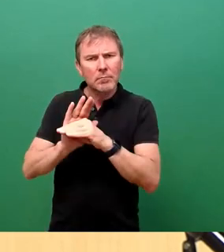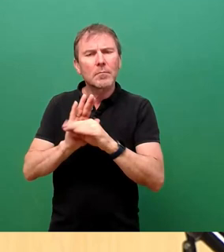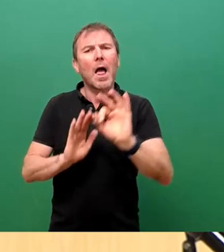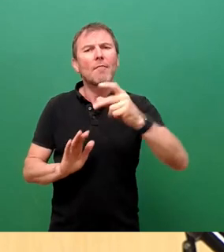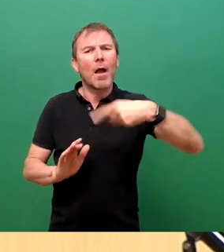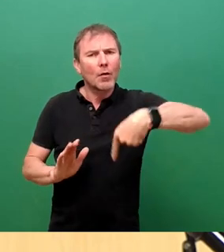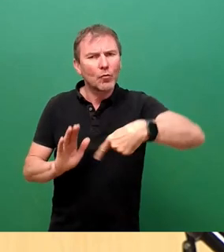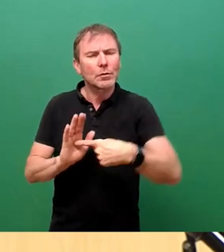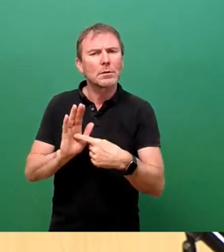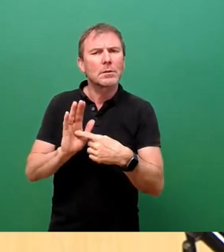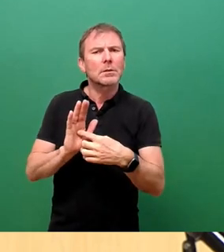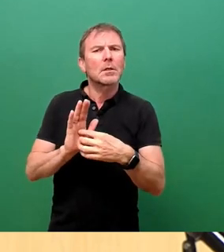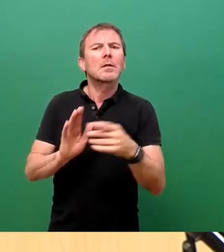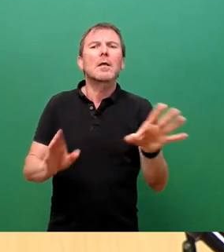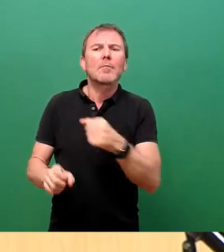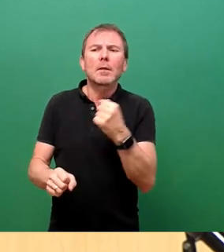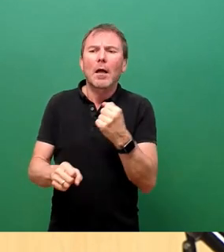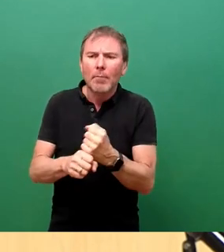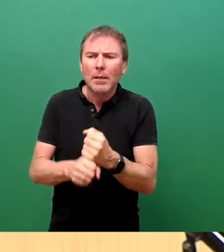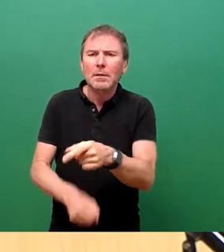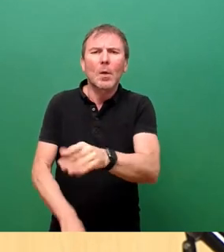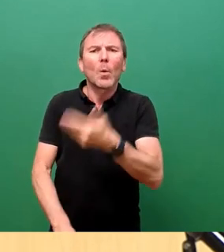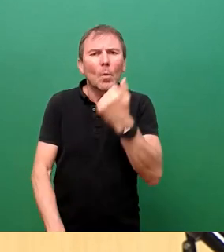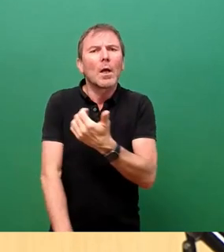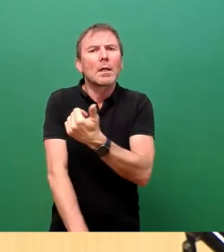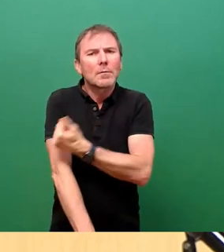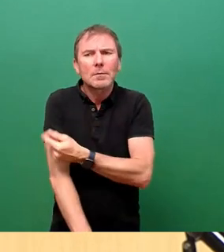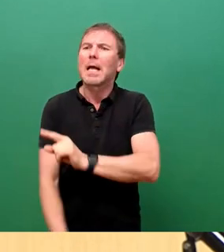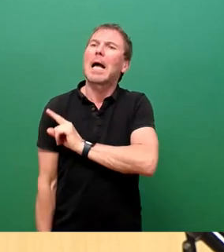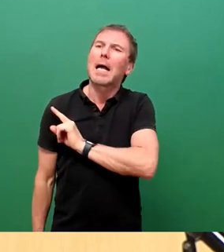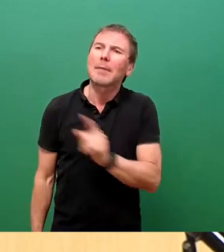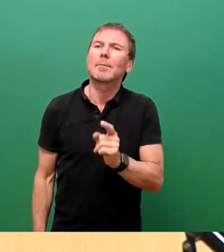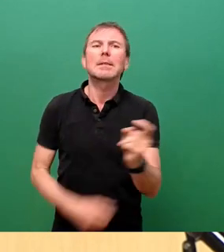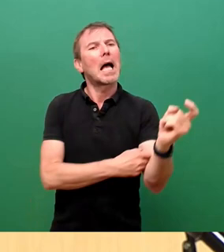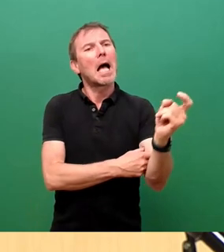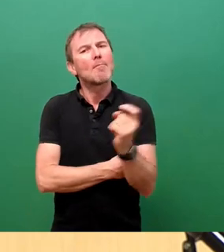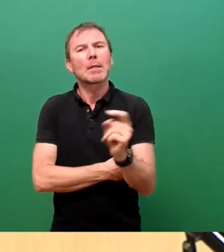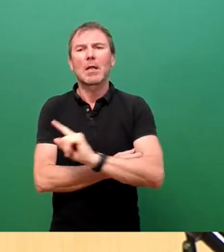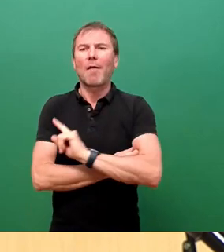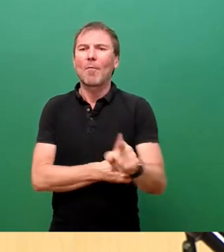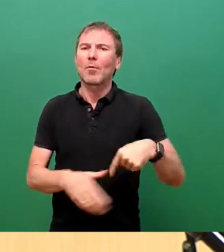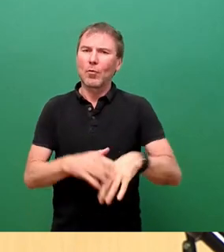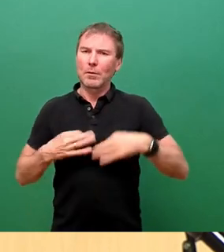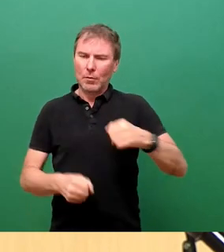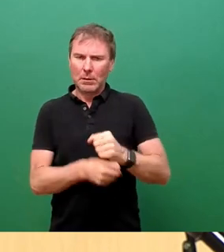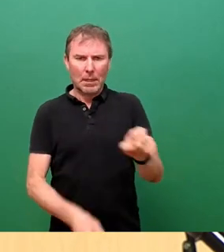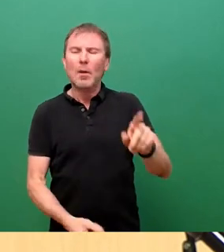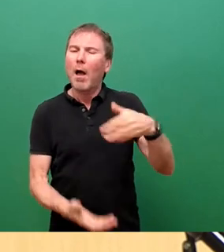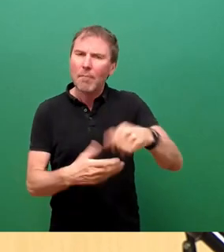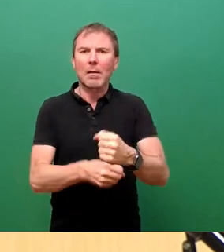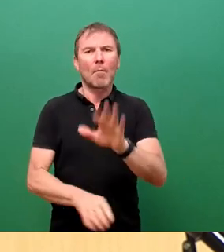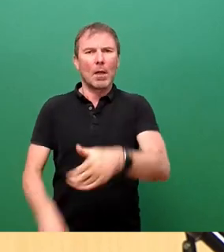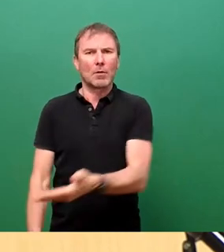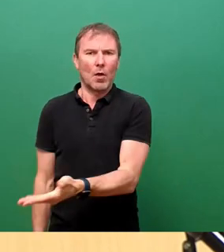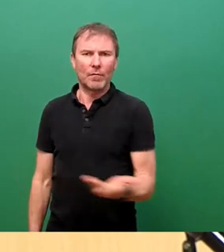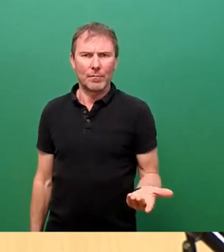ungeimpfte Mitarbeitende in den betroffenen Einrichtungen bis zum Ausspruch eines Betretungsverbotes seitens der Gesundheitsämter weiter beschäftigt werden dürfen. Es ist